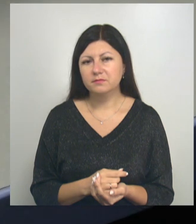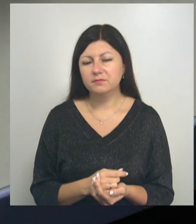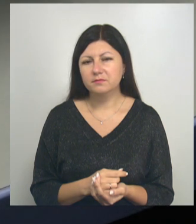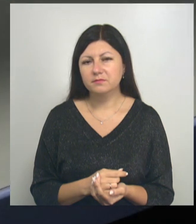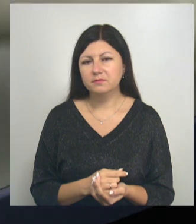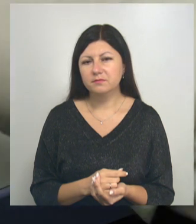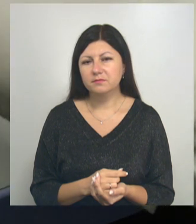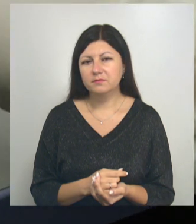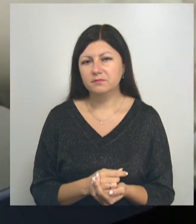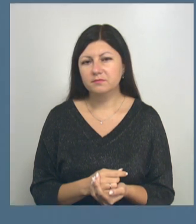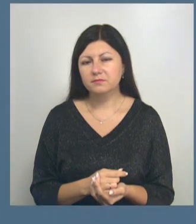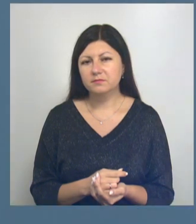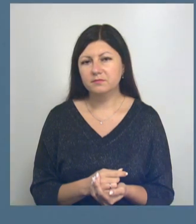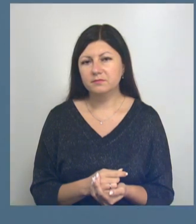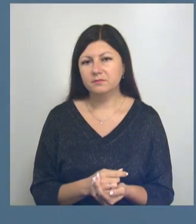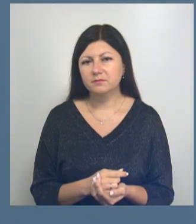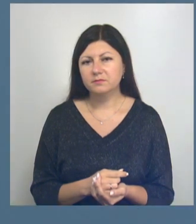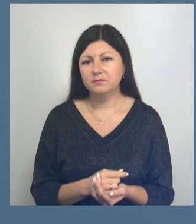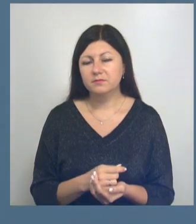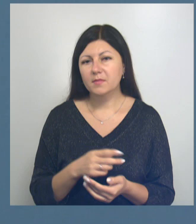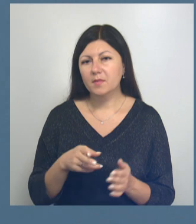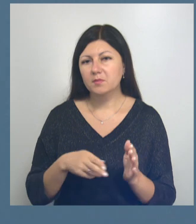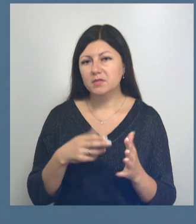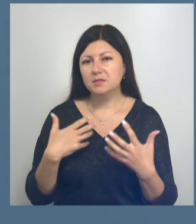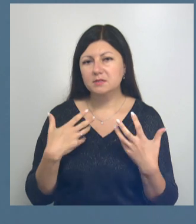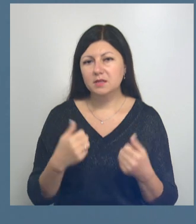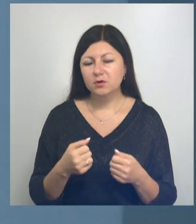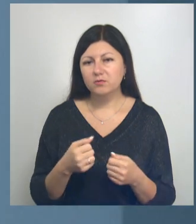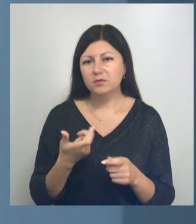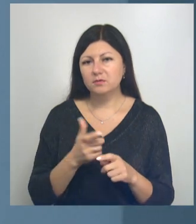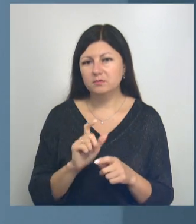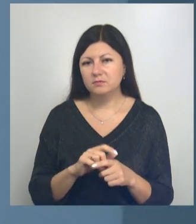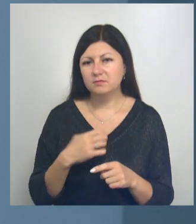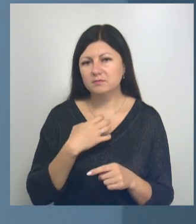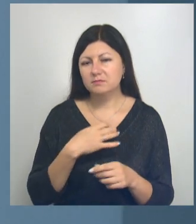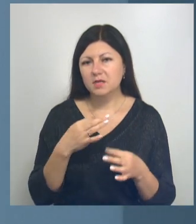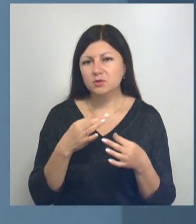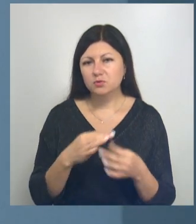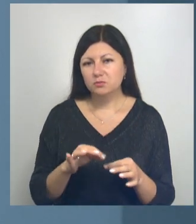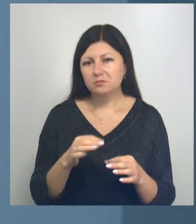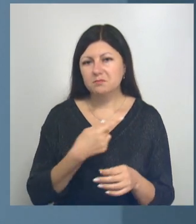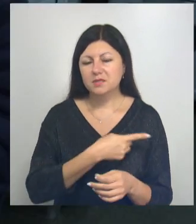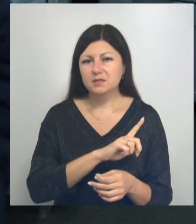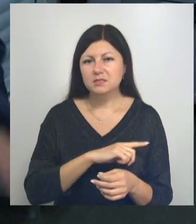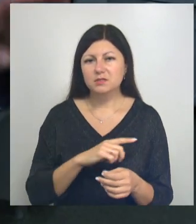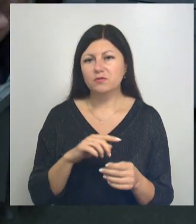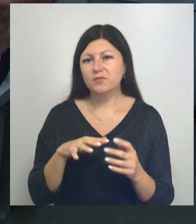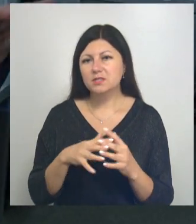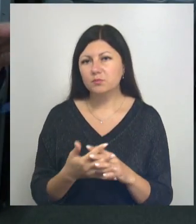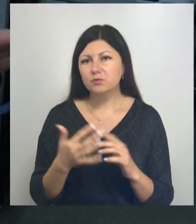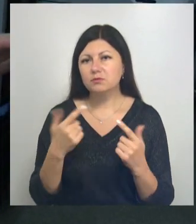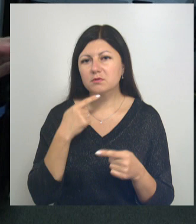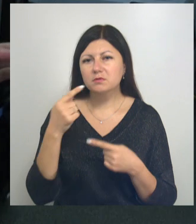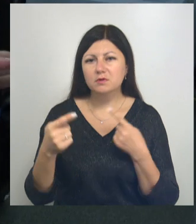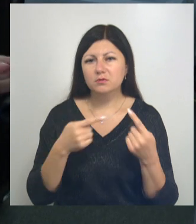Держите ваточку, прикладывайте пальчик. Поезда здоровья, несомненно, сделали доступной медицину в населенных пунктах, которые находятся в